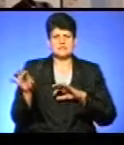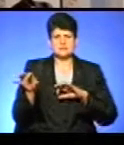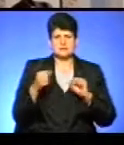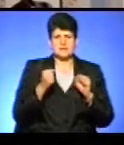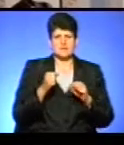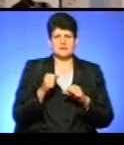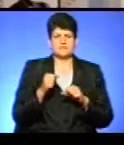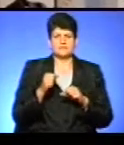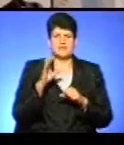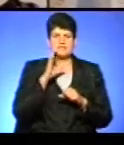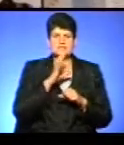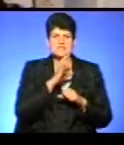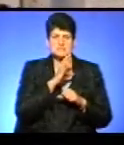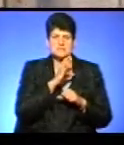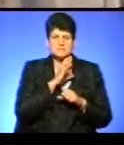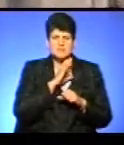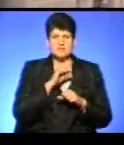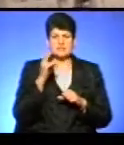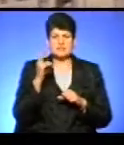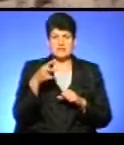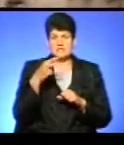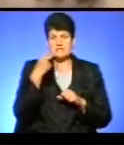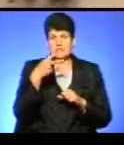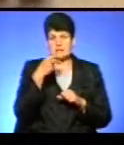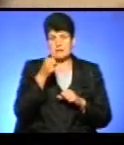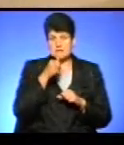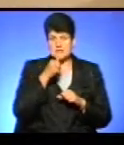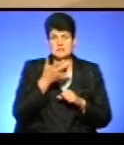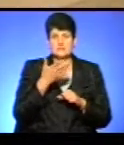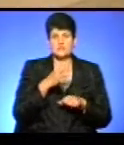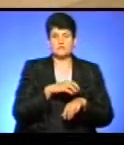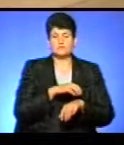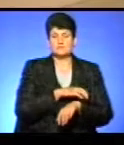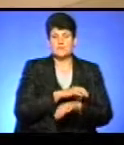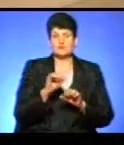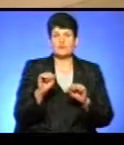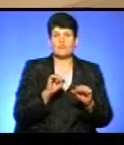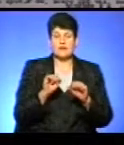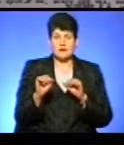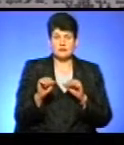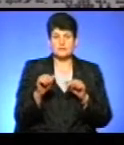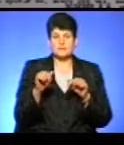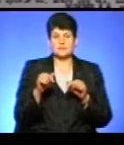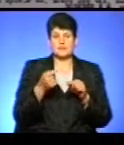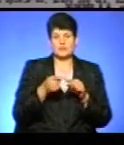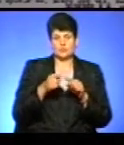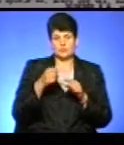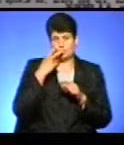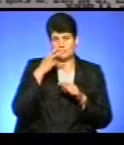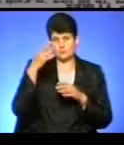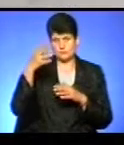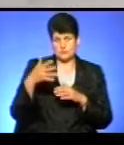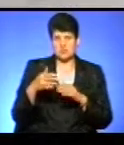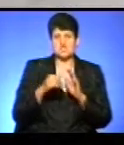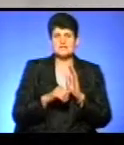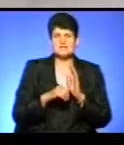Сибір'ї. І фактично за 20 місяців радянської влади, от на тому стенді можна буде 60